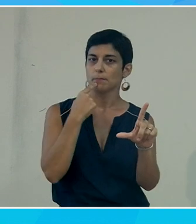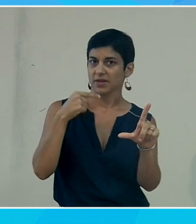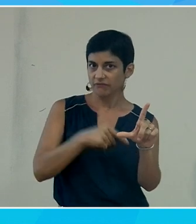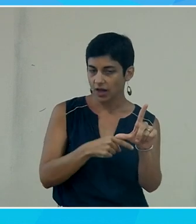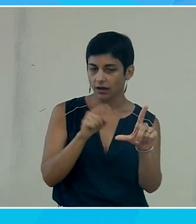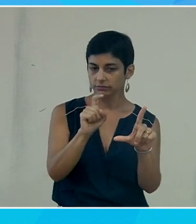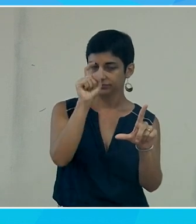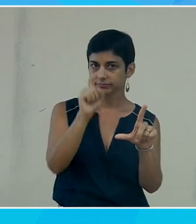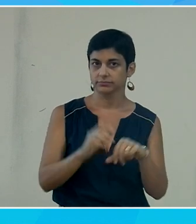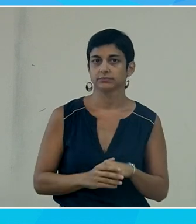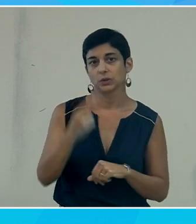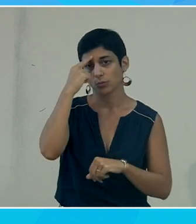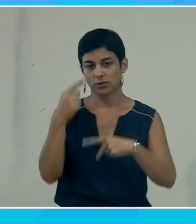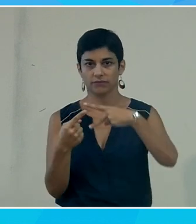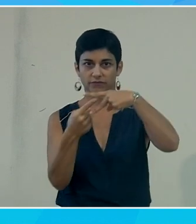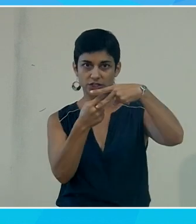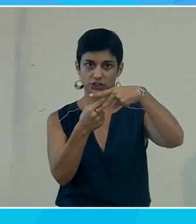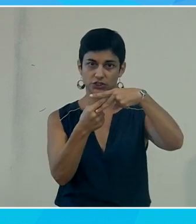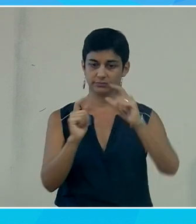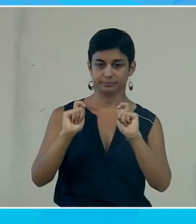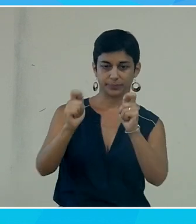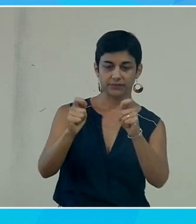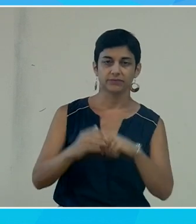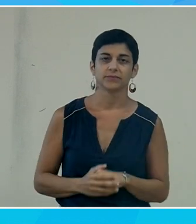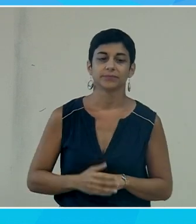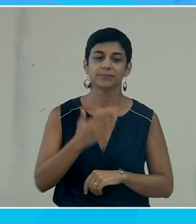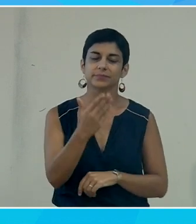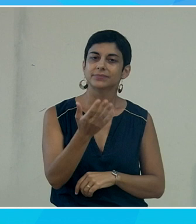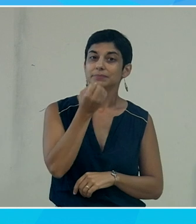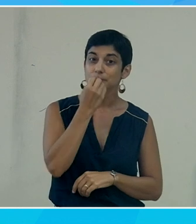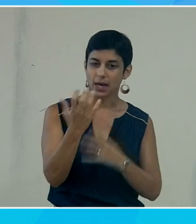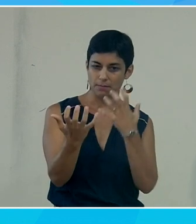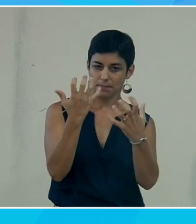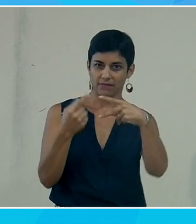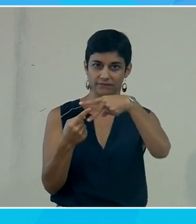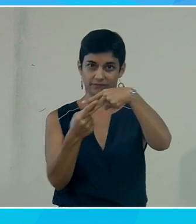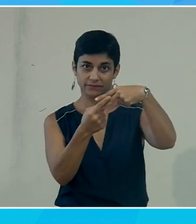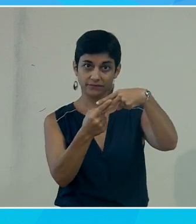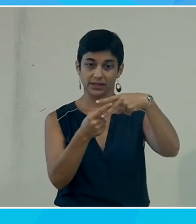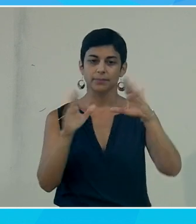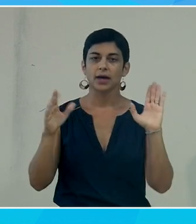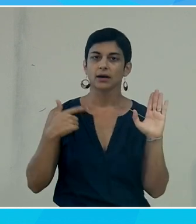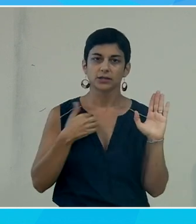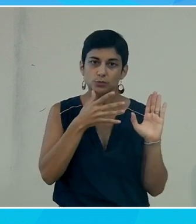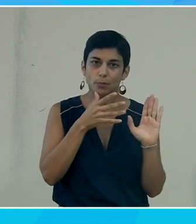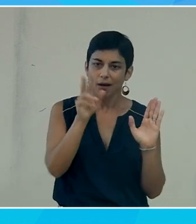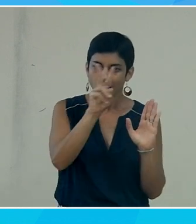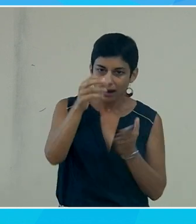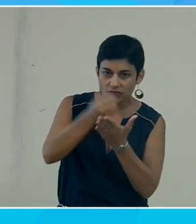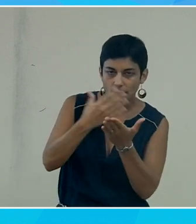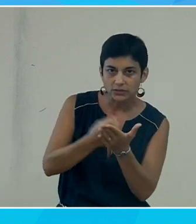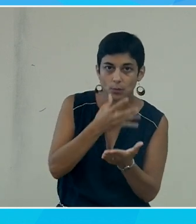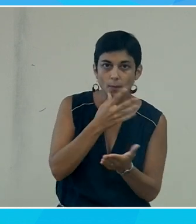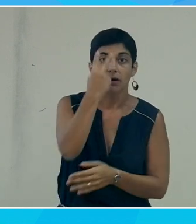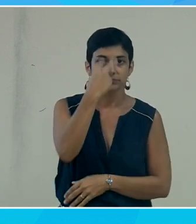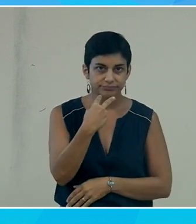vais vouloir utiliser pour mon pointeur. Alors, ça, c'est bien parce que je vois bien mon pointeur, mais je suis en incapacité de lire l'information. Donc,